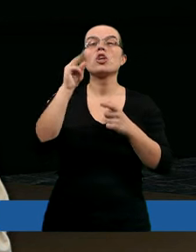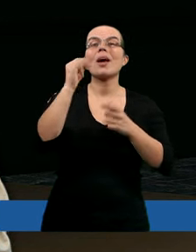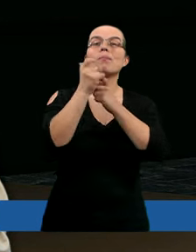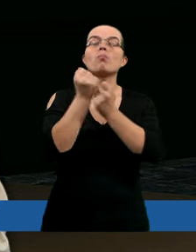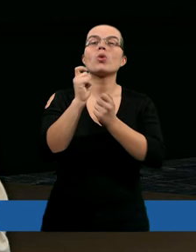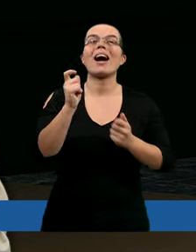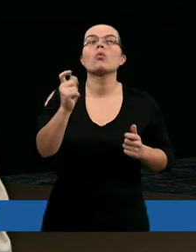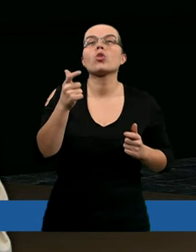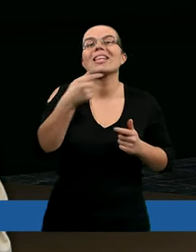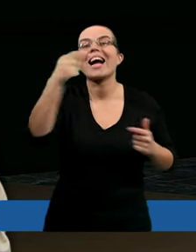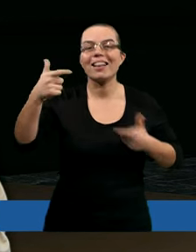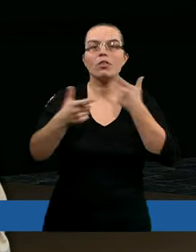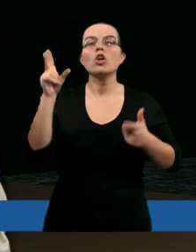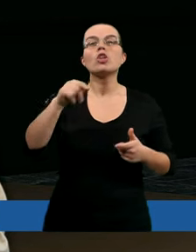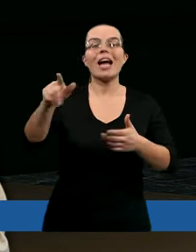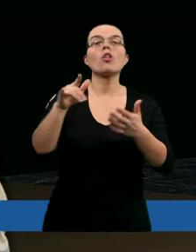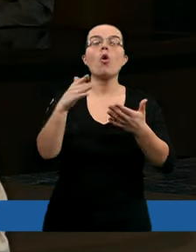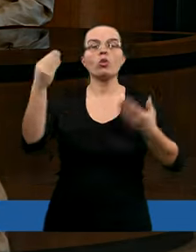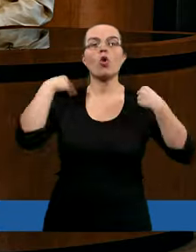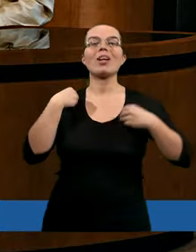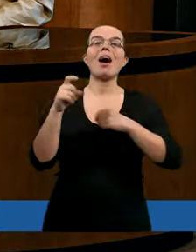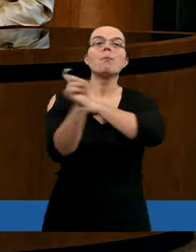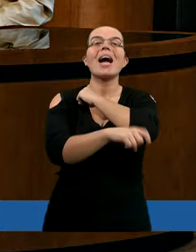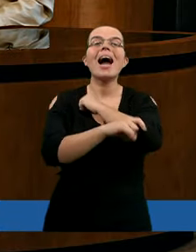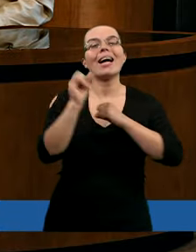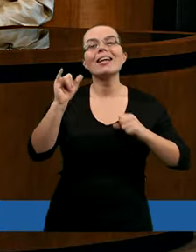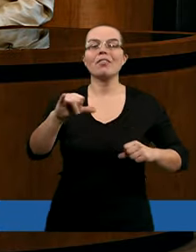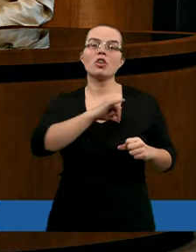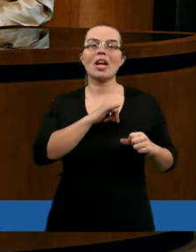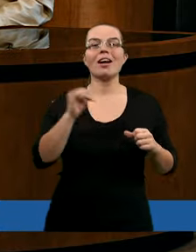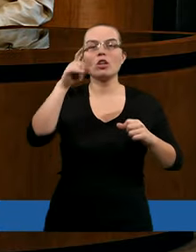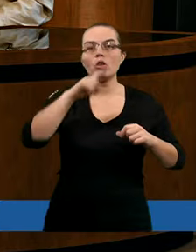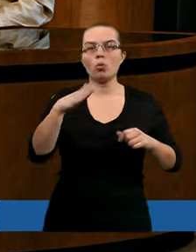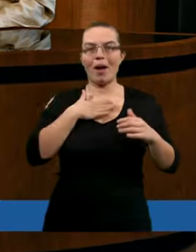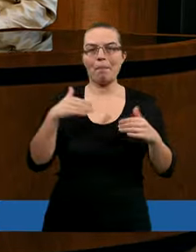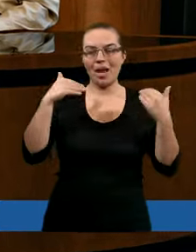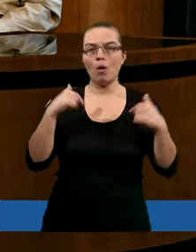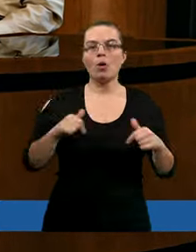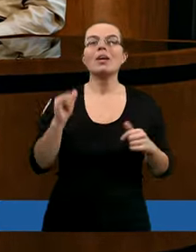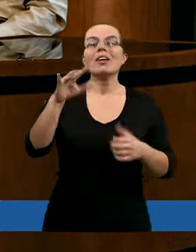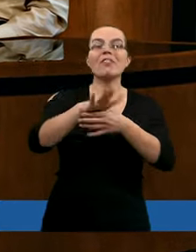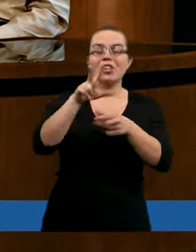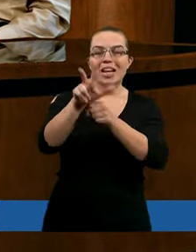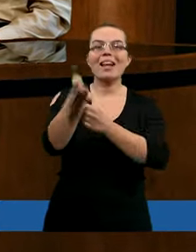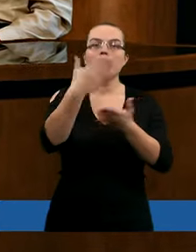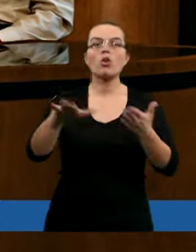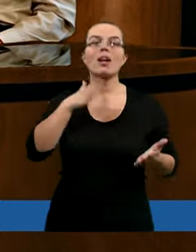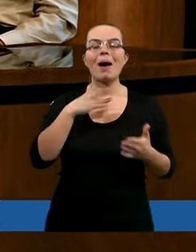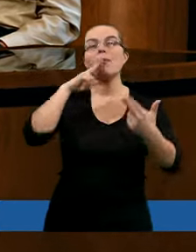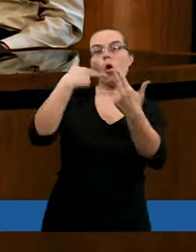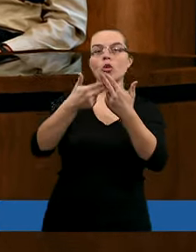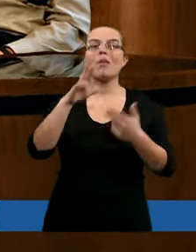mu się stało. I właśnie w trzynastym rozdziale mamy